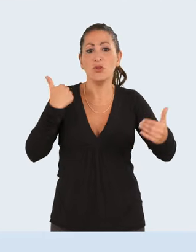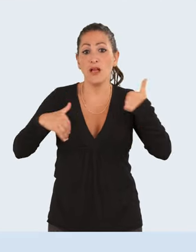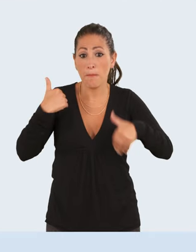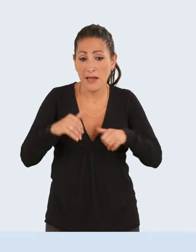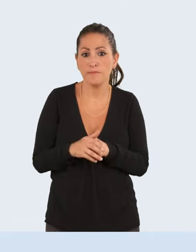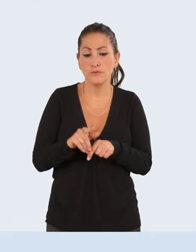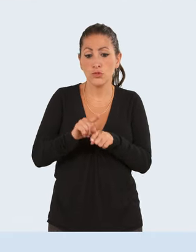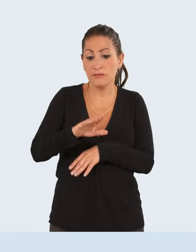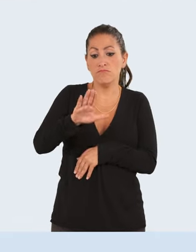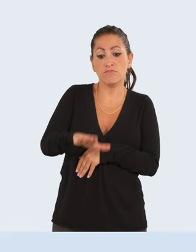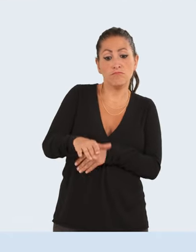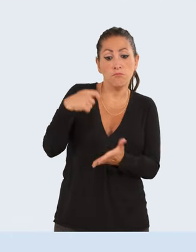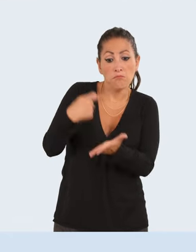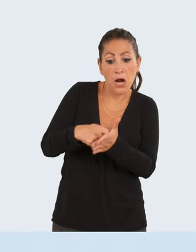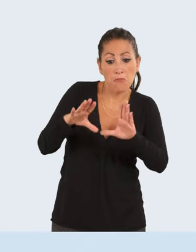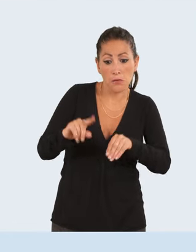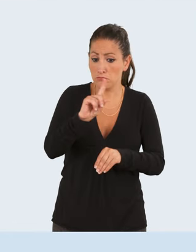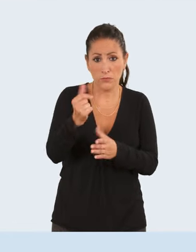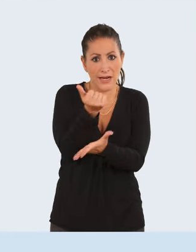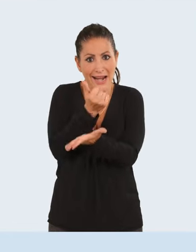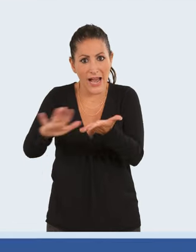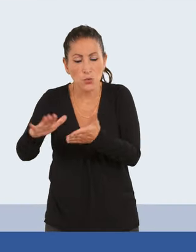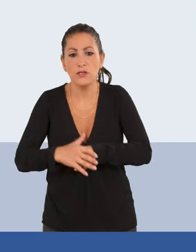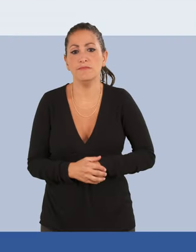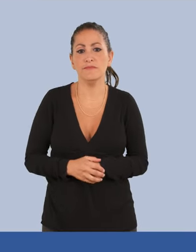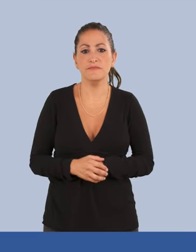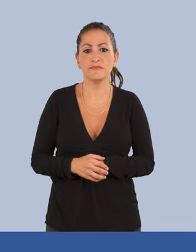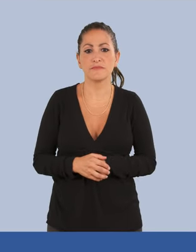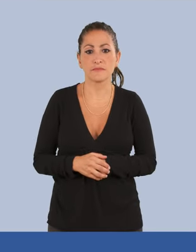réservées aux personnes handicapées et la gratuité des places en accès libre.